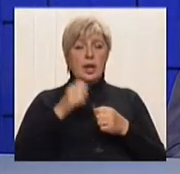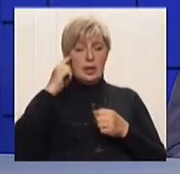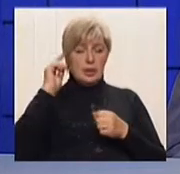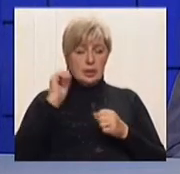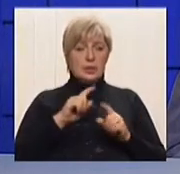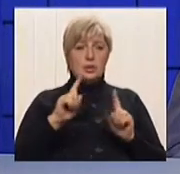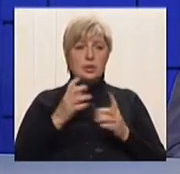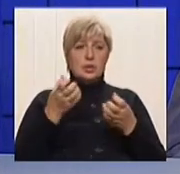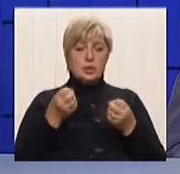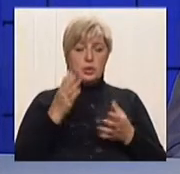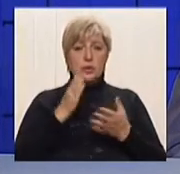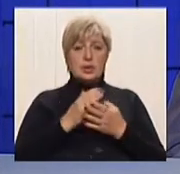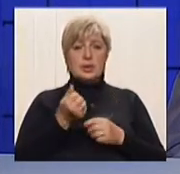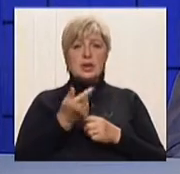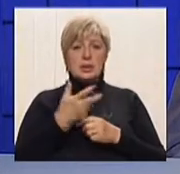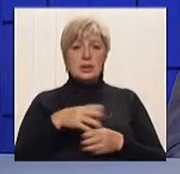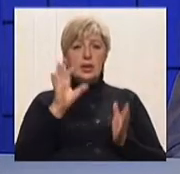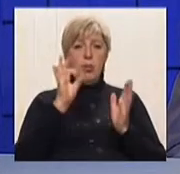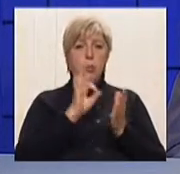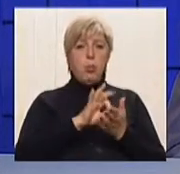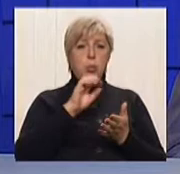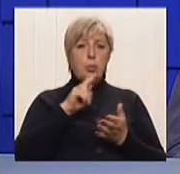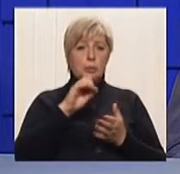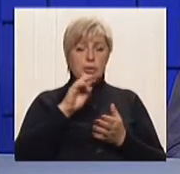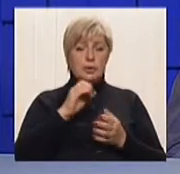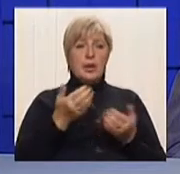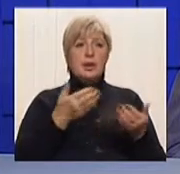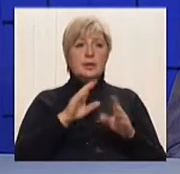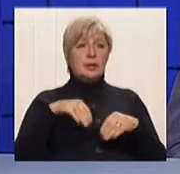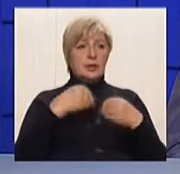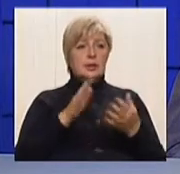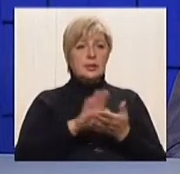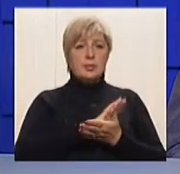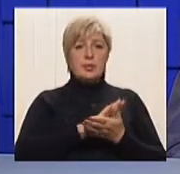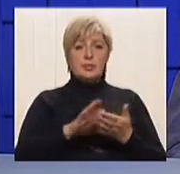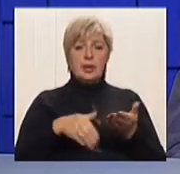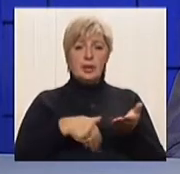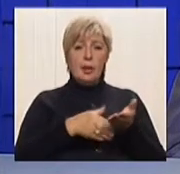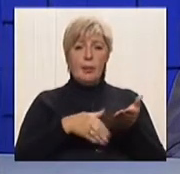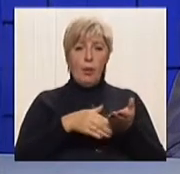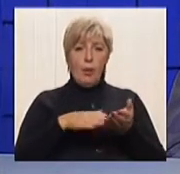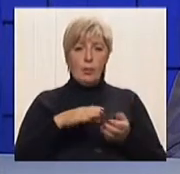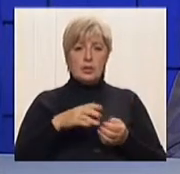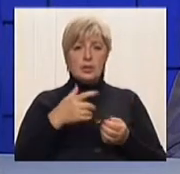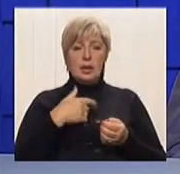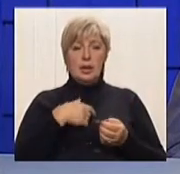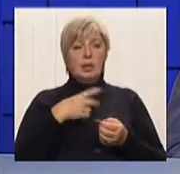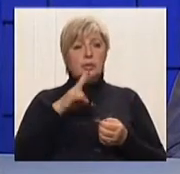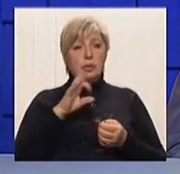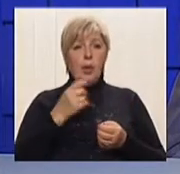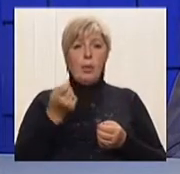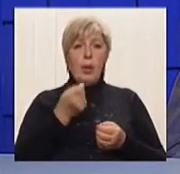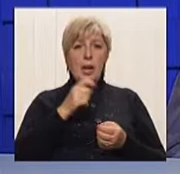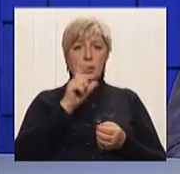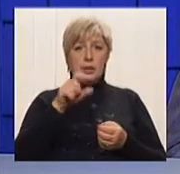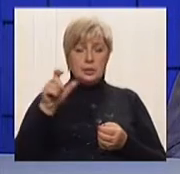пунктів громадських організацій, де предоставляється безплатна правова допомога. Але я хочу сказати, що мало людей знає о тому,